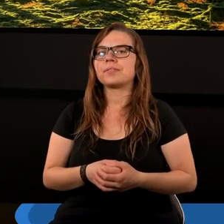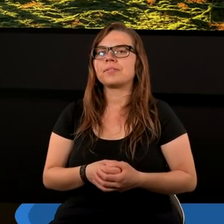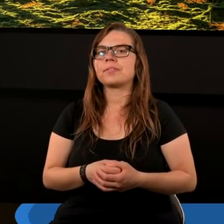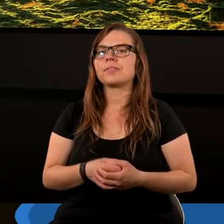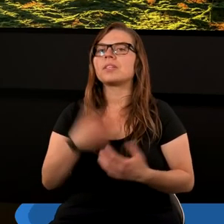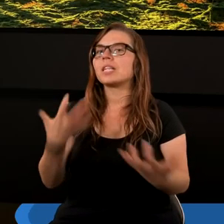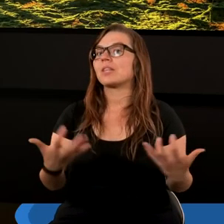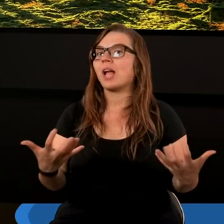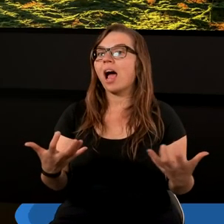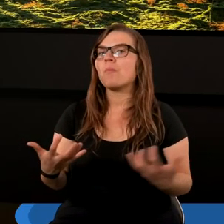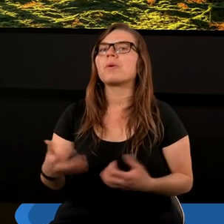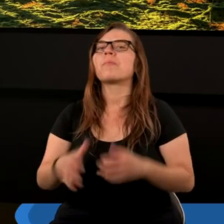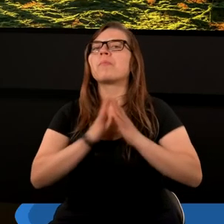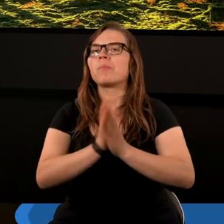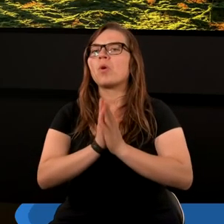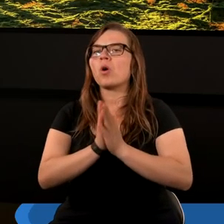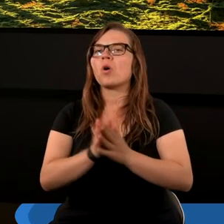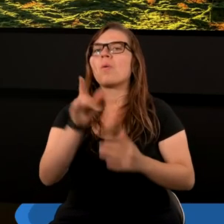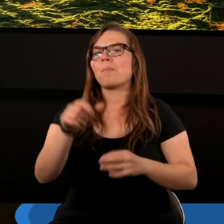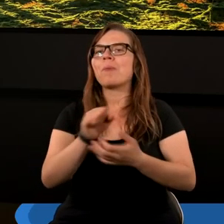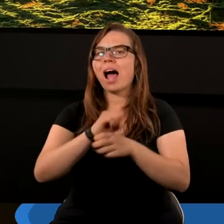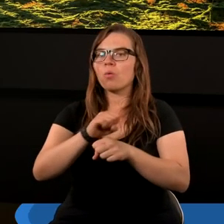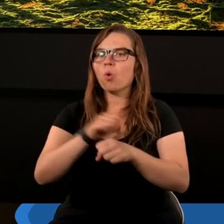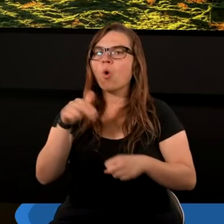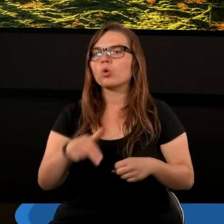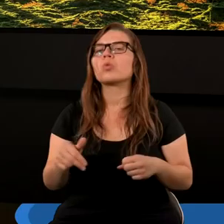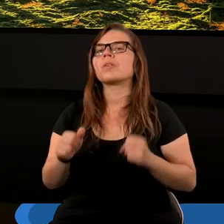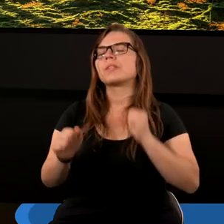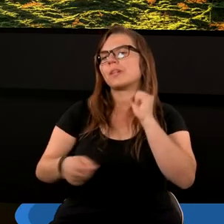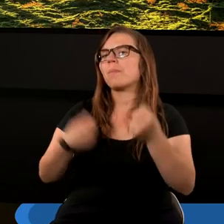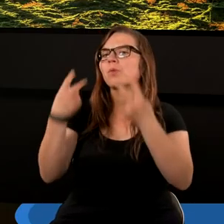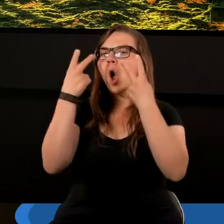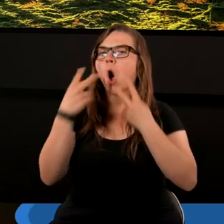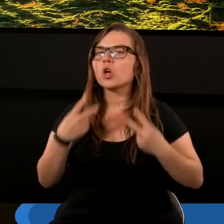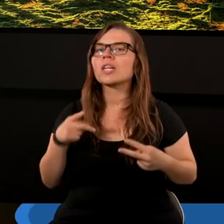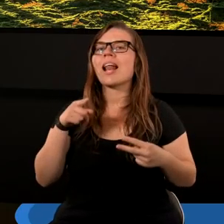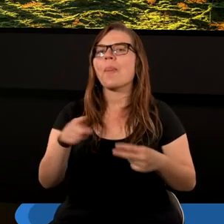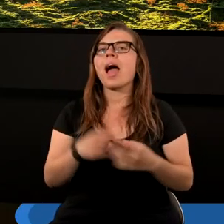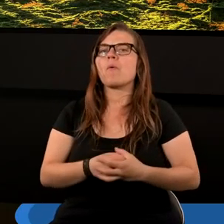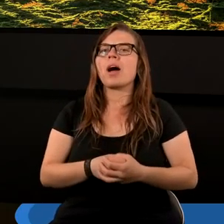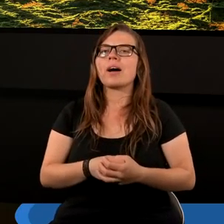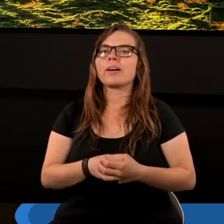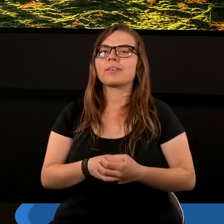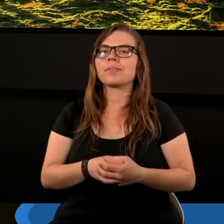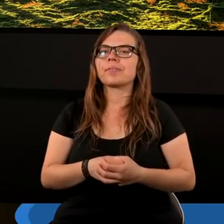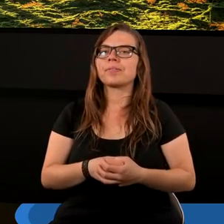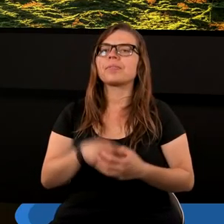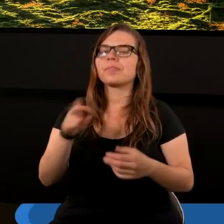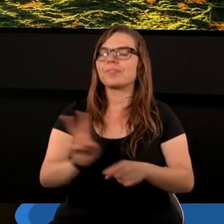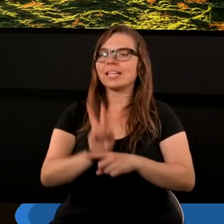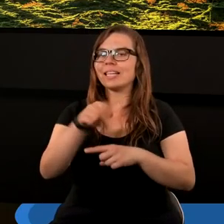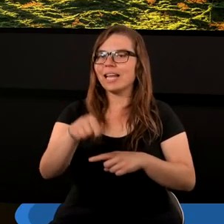Chciałbym prosić Cię, Małgosiu, abyś odczytała na